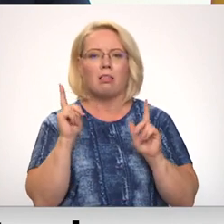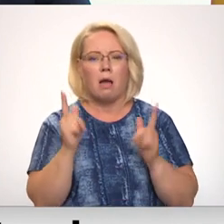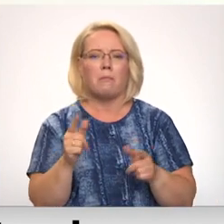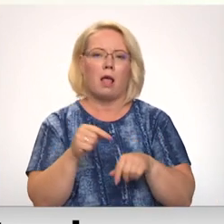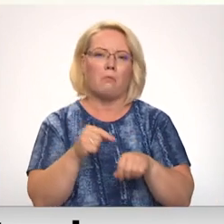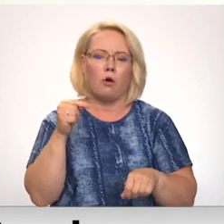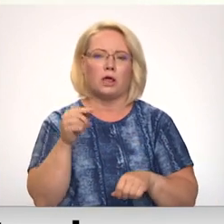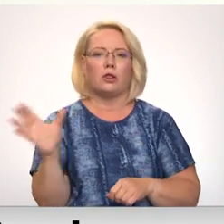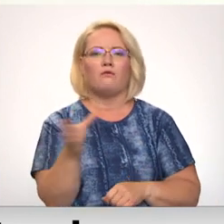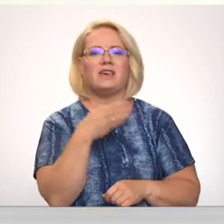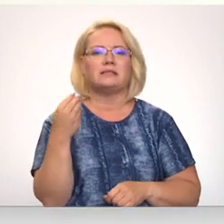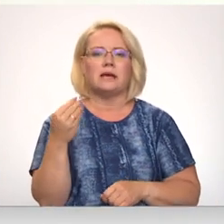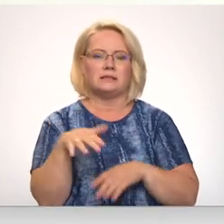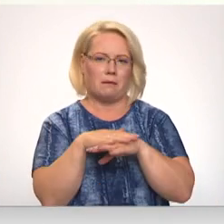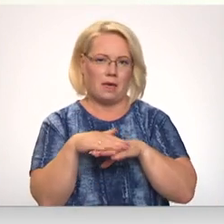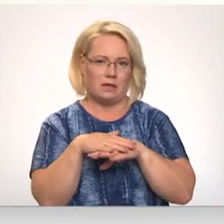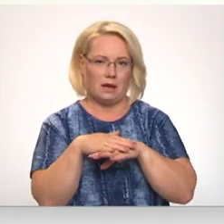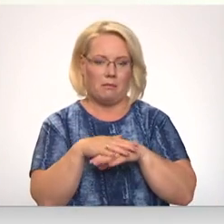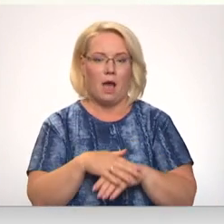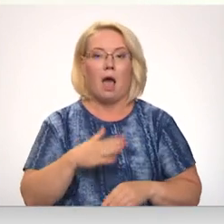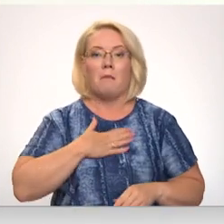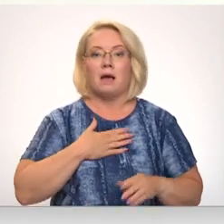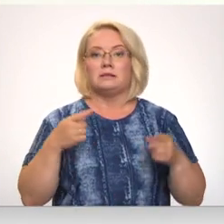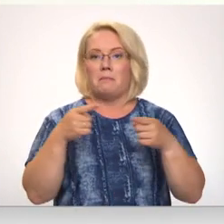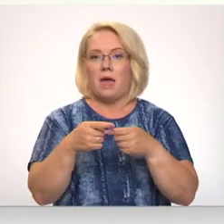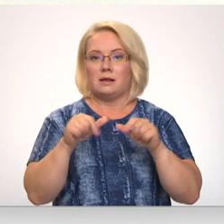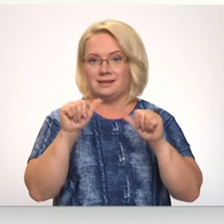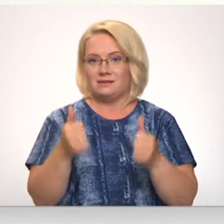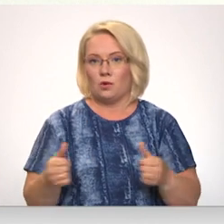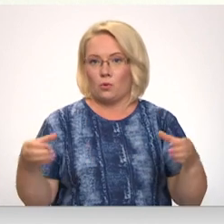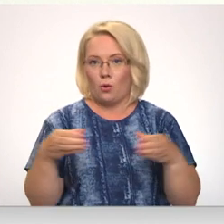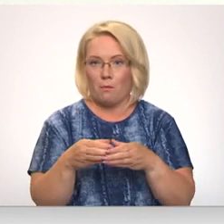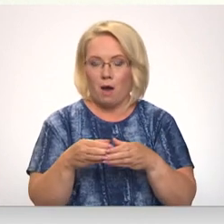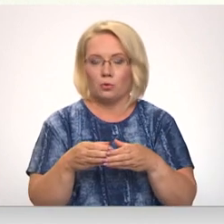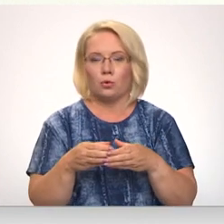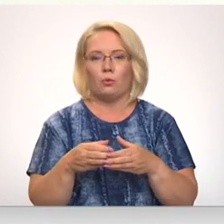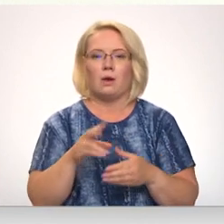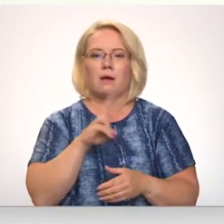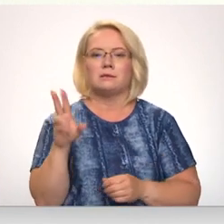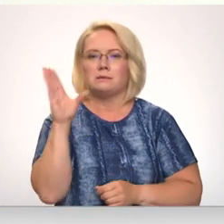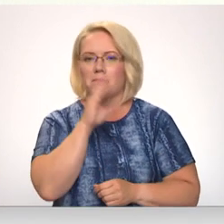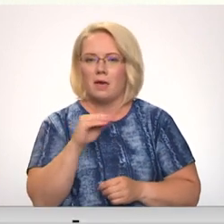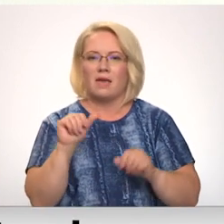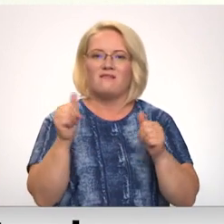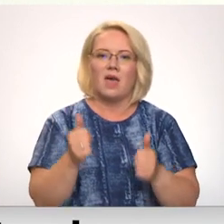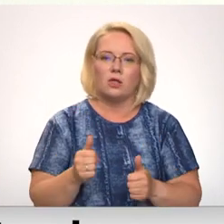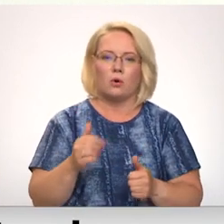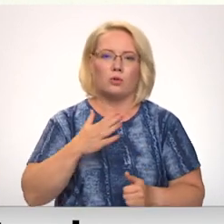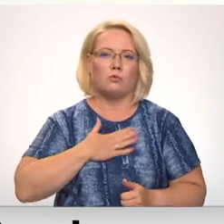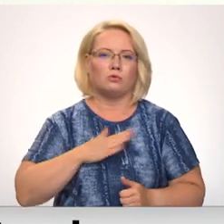sabiedrība. Mans mērķis ir izveidot komandu, kas spēja veidot mūsu